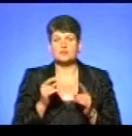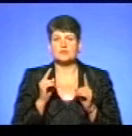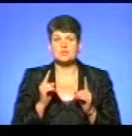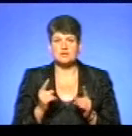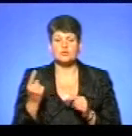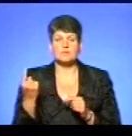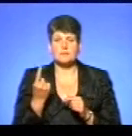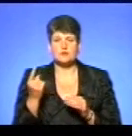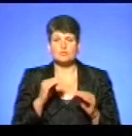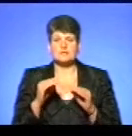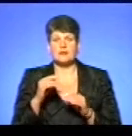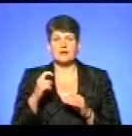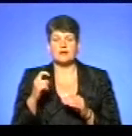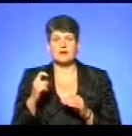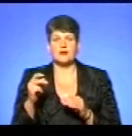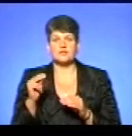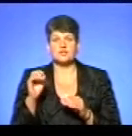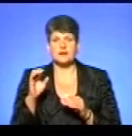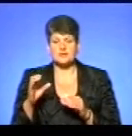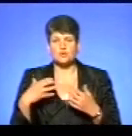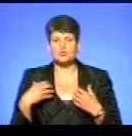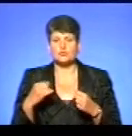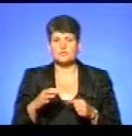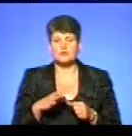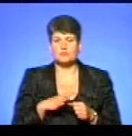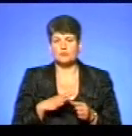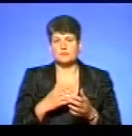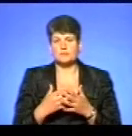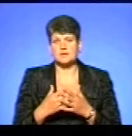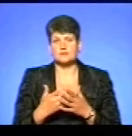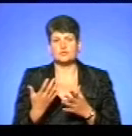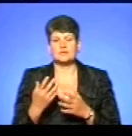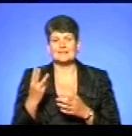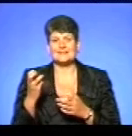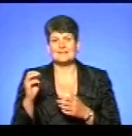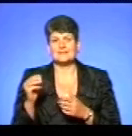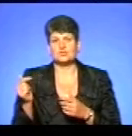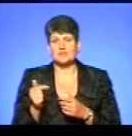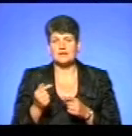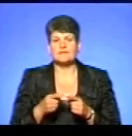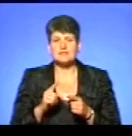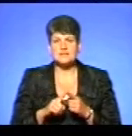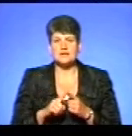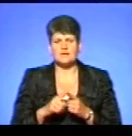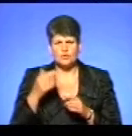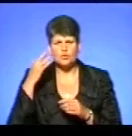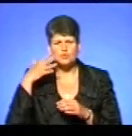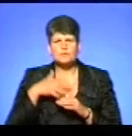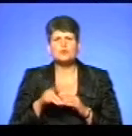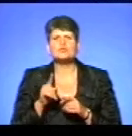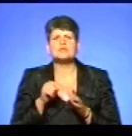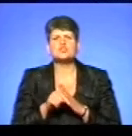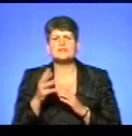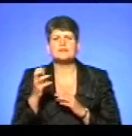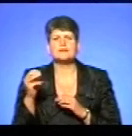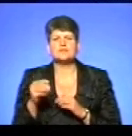що при першому спалу ХЧС у збережі оздоровлення обійшлося за ду і приблизними даними 300 тисяч гривень. Це, маєте уяву, що таке 300 тисяч гривень? Оце,